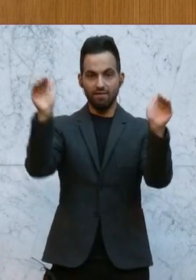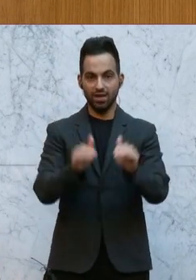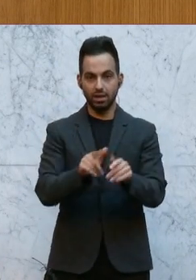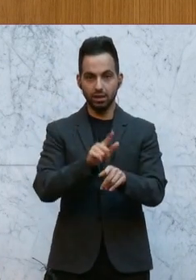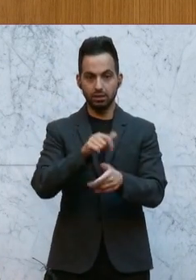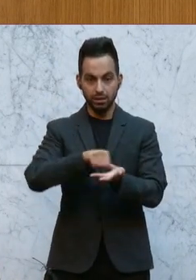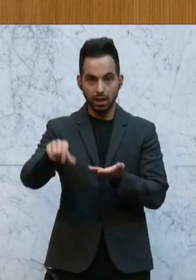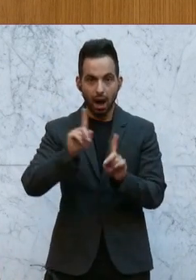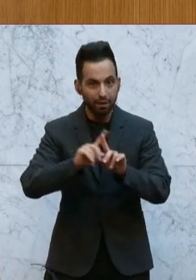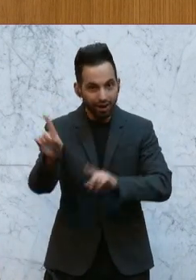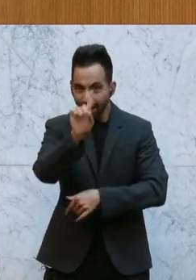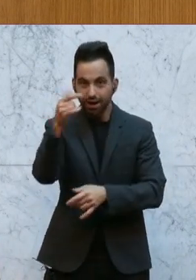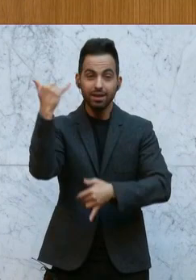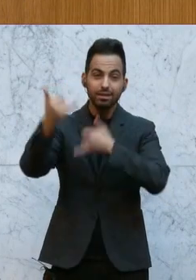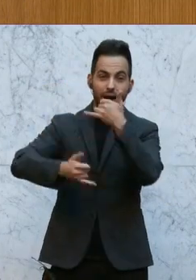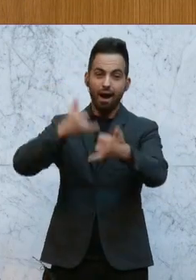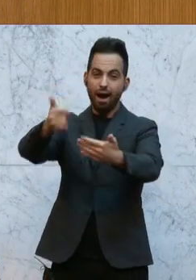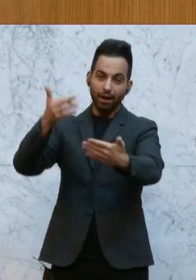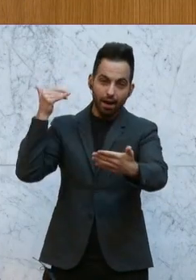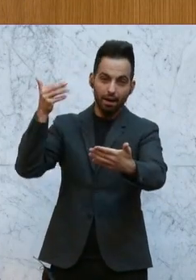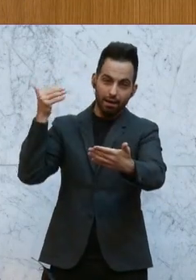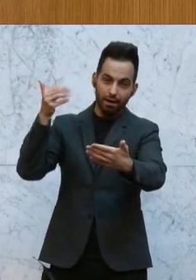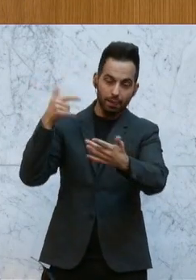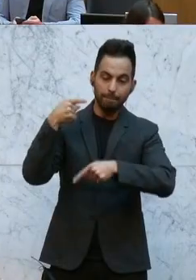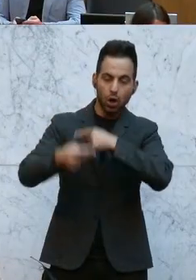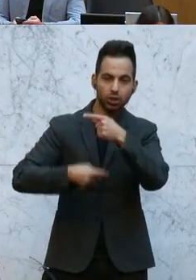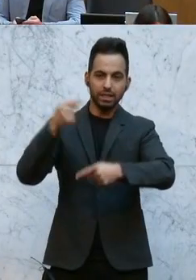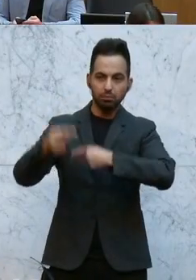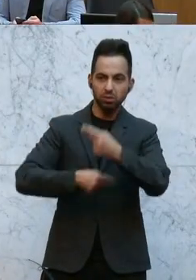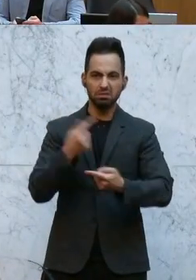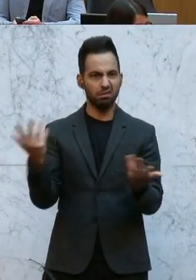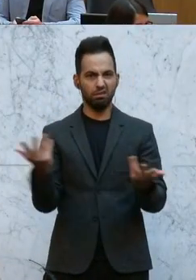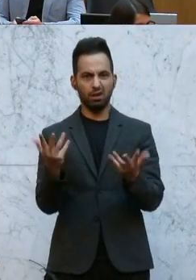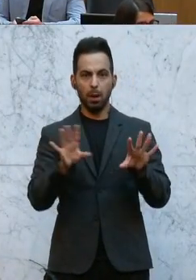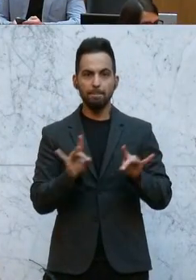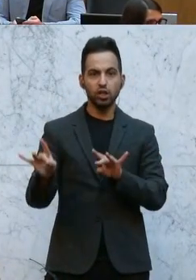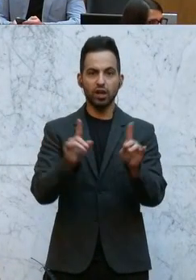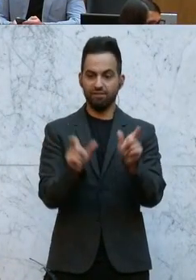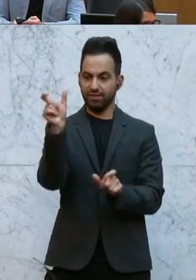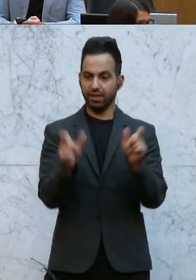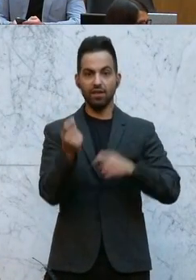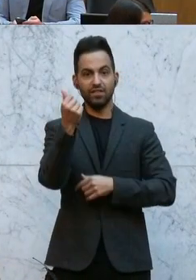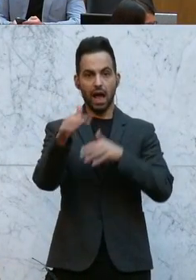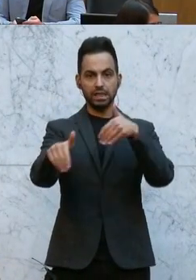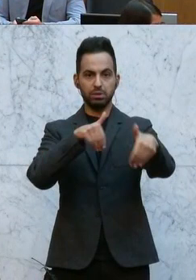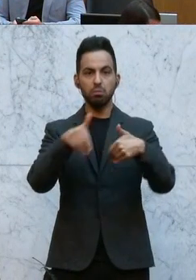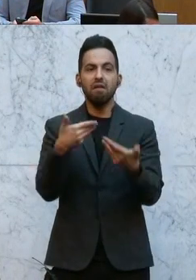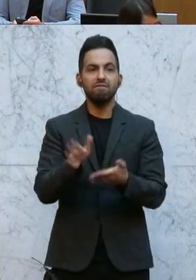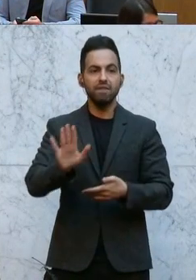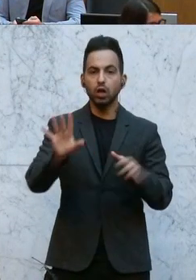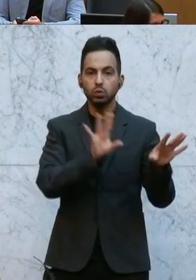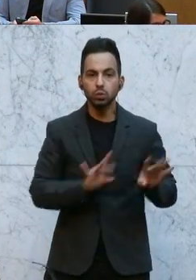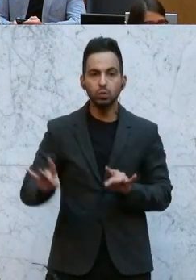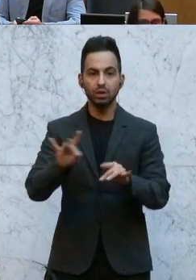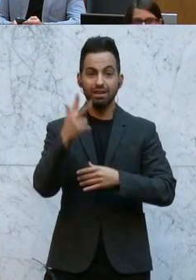Prozess ist, der über Jahre gegangen ist, wo man sich wirklich fragt, was ist bitte, was haben diese Beschäftigten im Finanzministerium zu tun gehabt, dass wir da